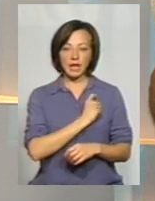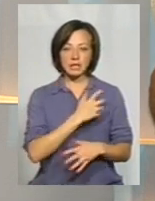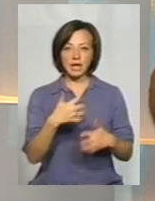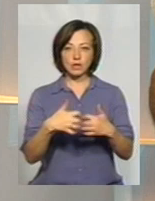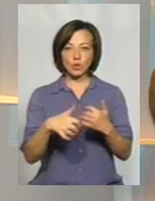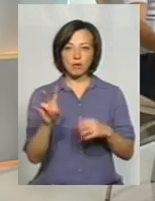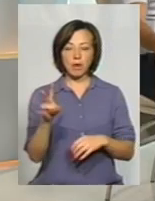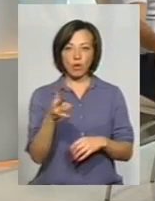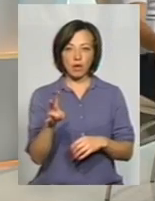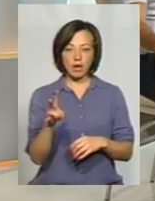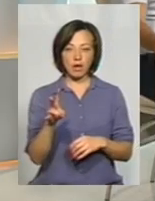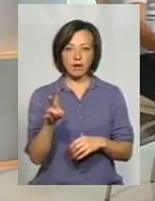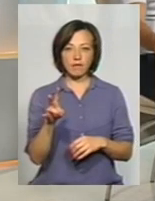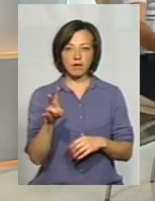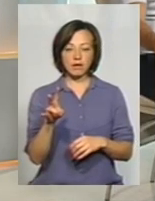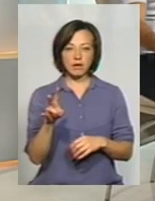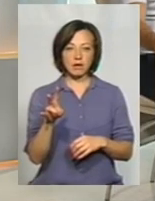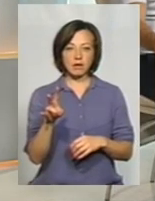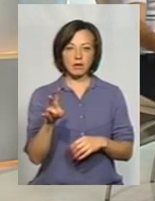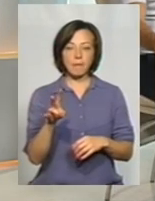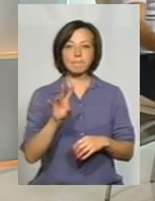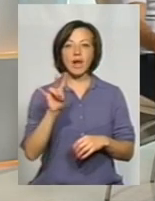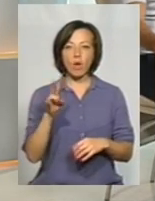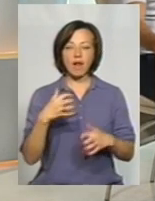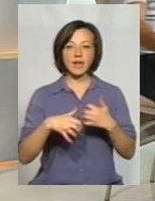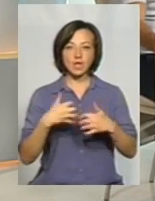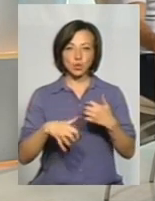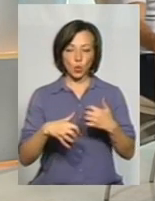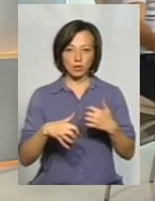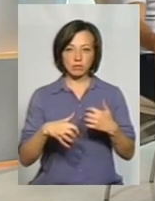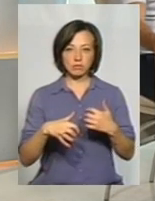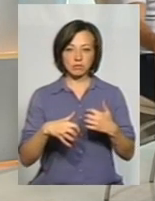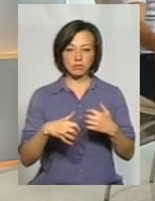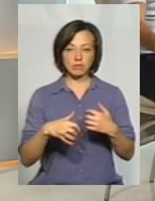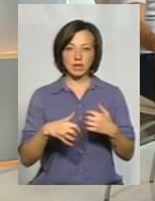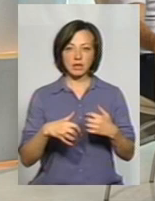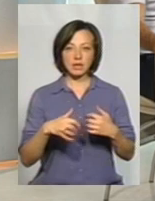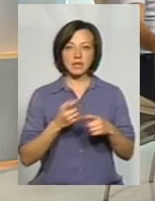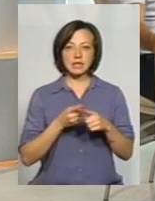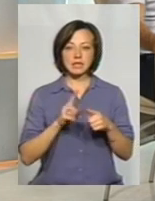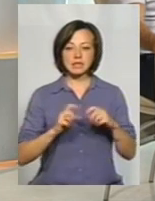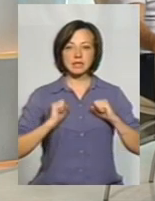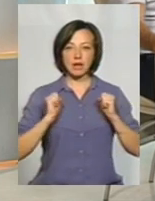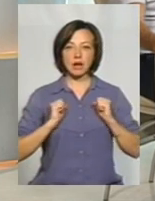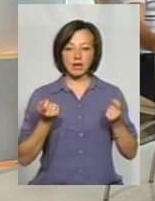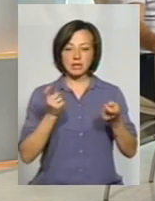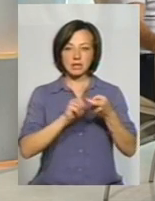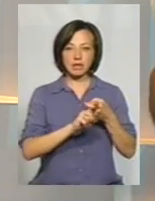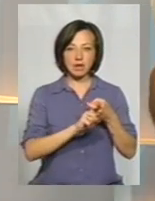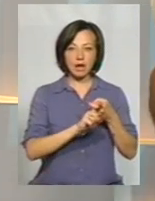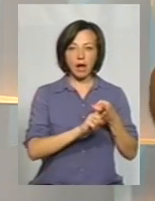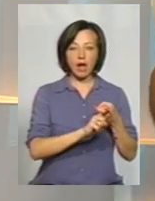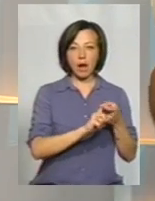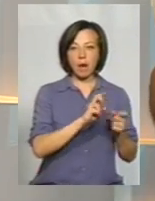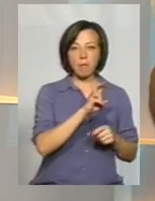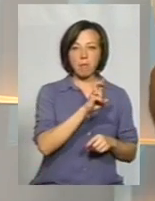«Херсон». Тобто за мету ставиться з'єднати Балтівське та Чорне